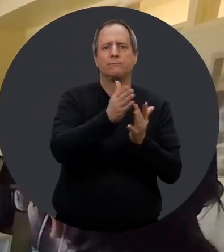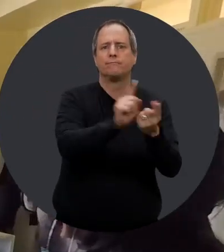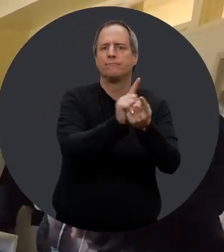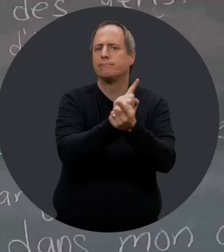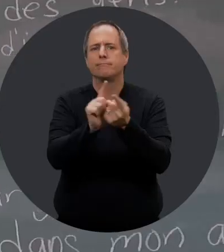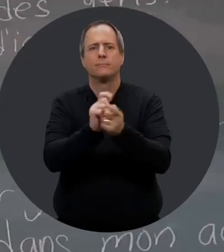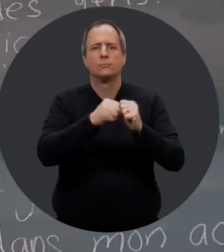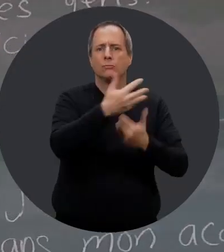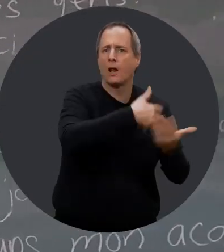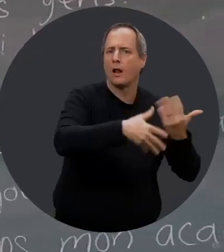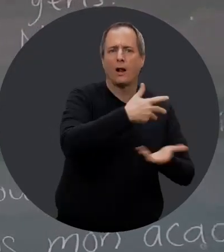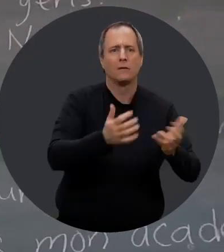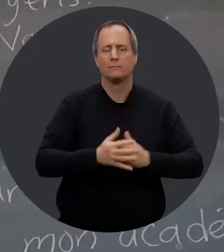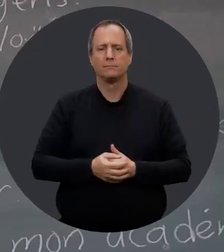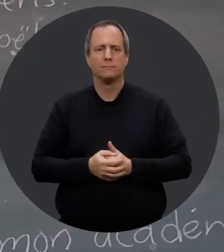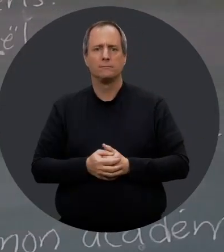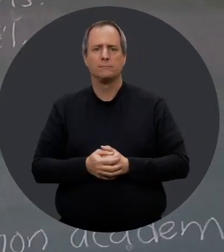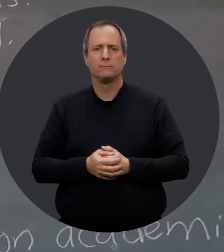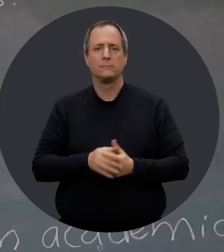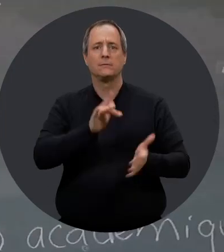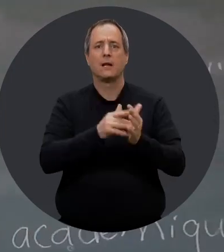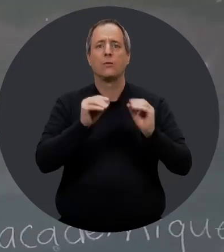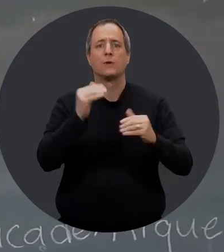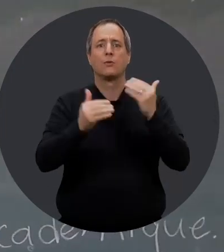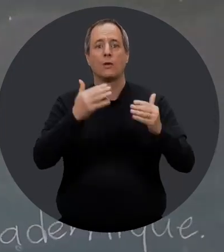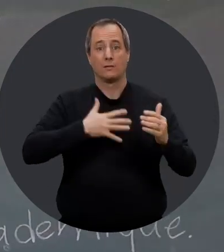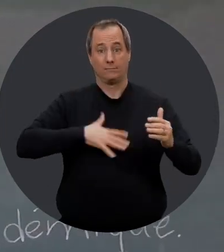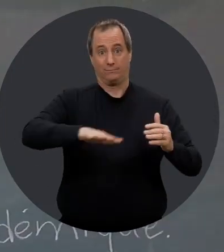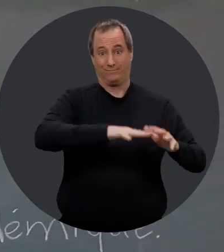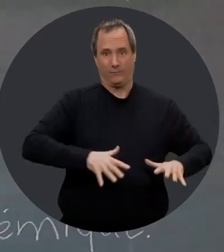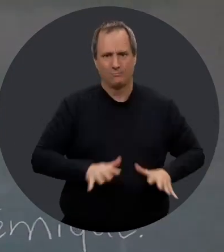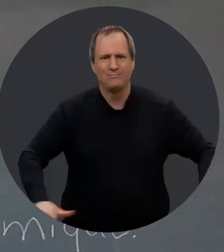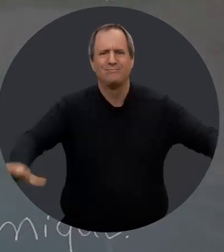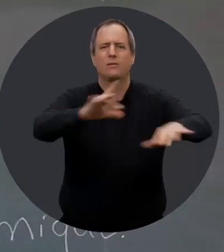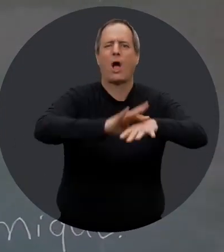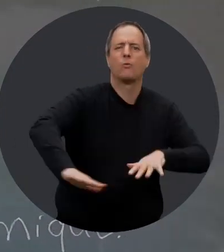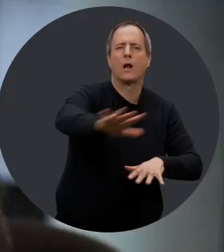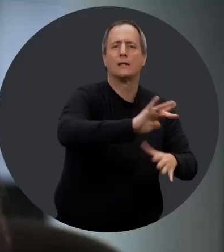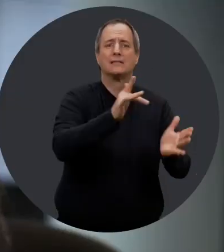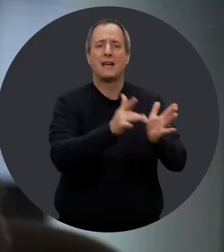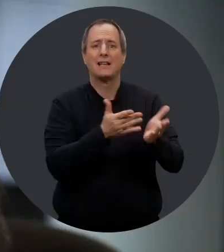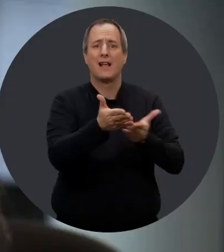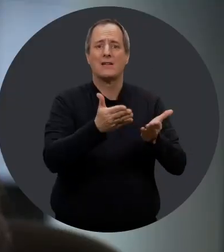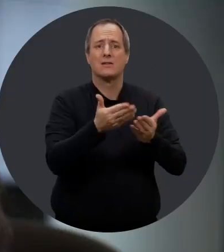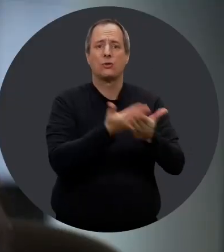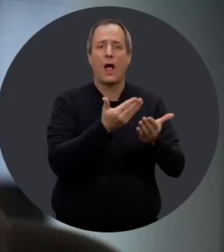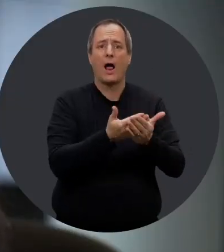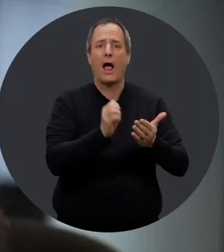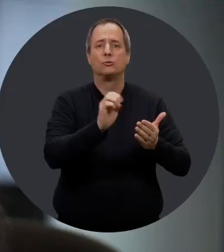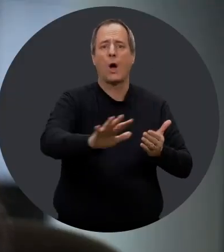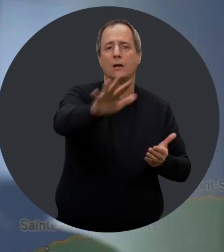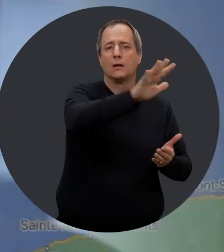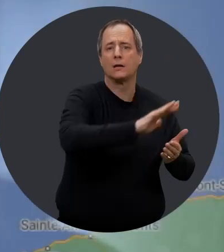la vie adulte, puis le volet de rencontre sociale. Pour notre Centre d'éducation des adultes, on couvre l'ensemble du territoire du Centre de